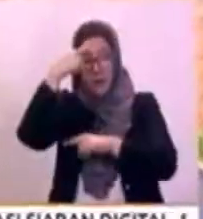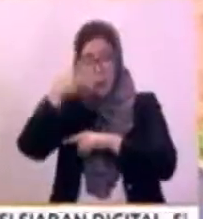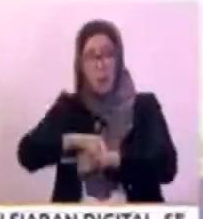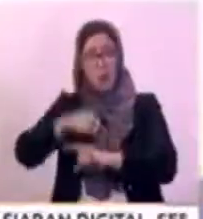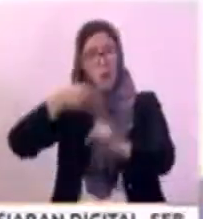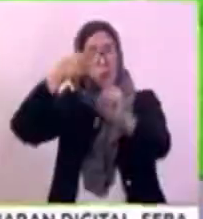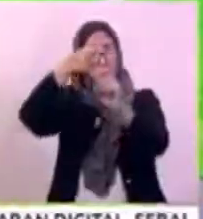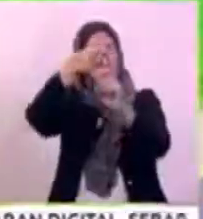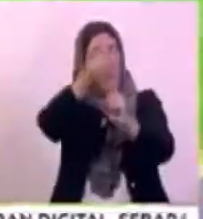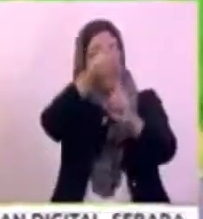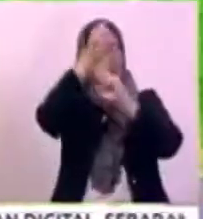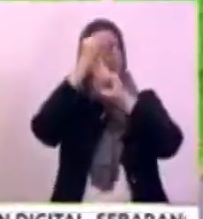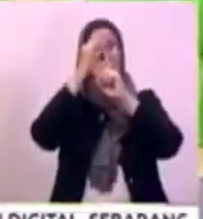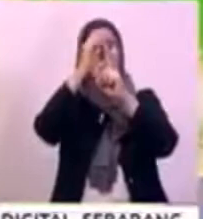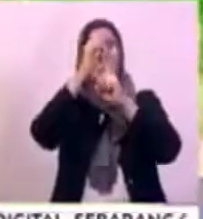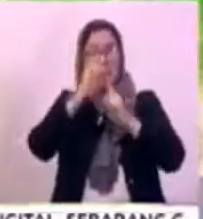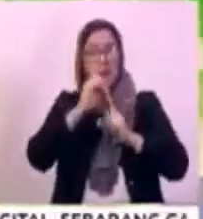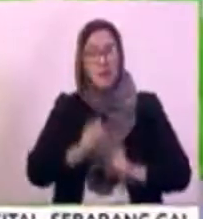yang digariskan.